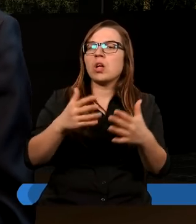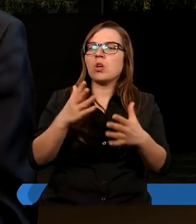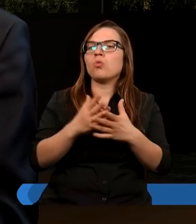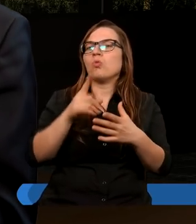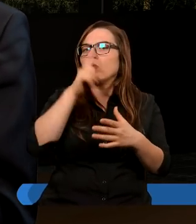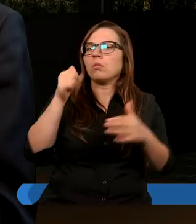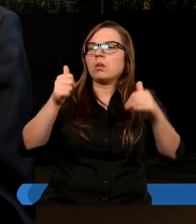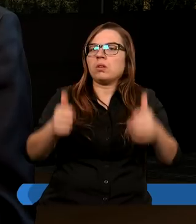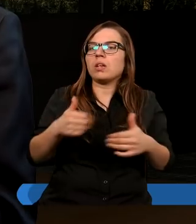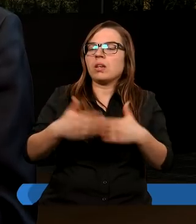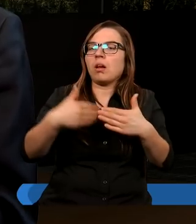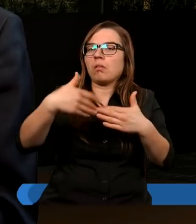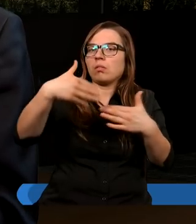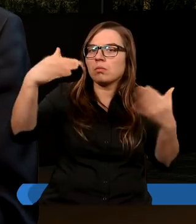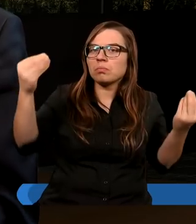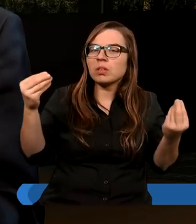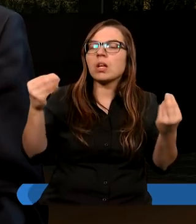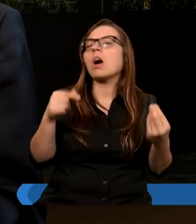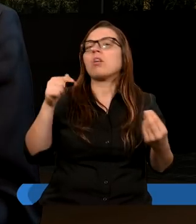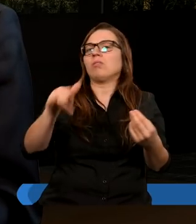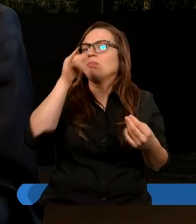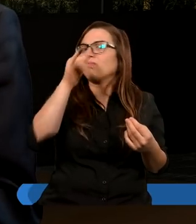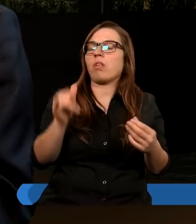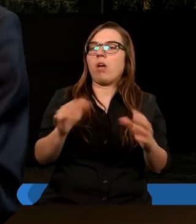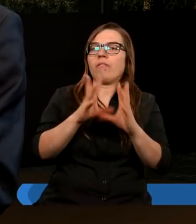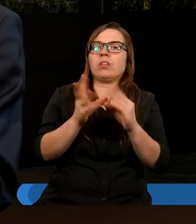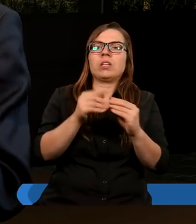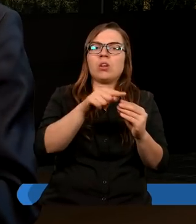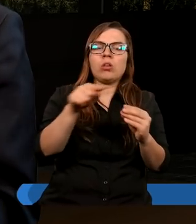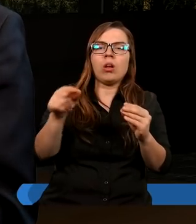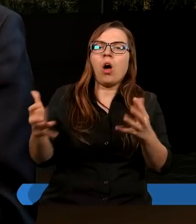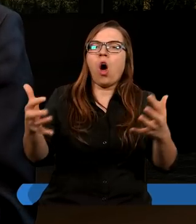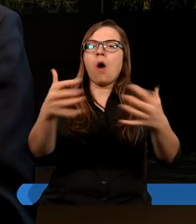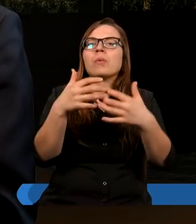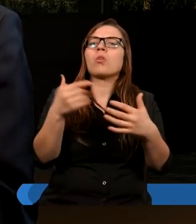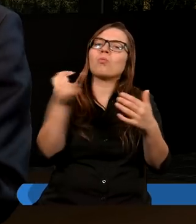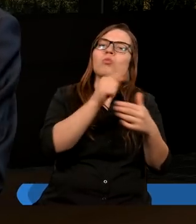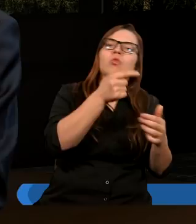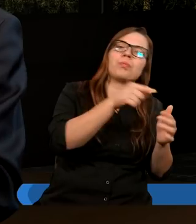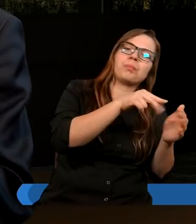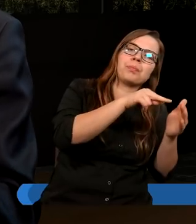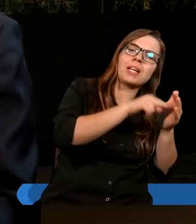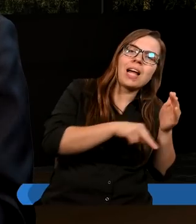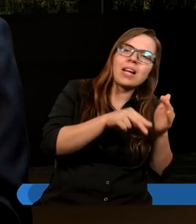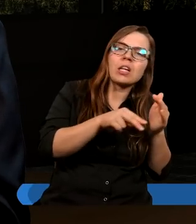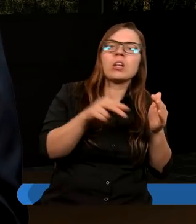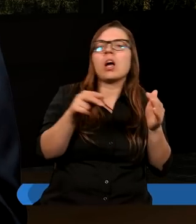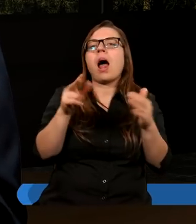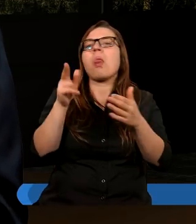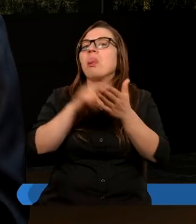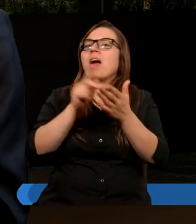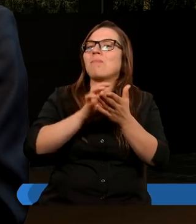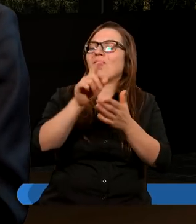nie byli w stanie wszystkiego objąć albo z czegoś by musieli zrezygnować. Na pewno nie zgłoszenie